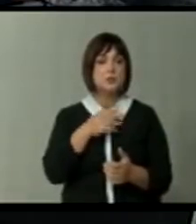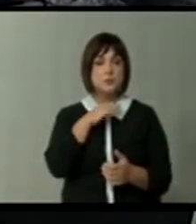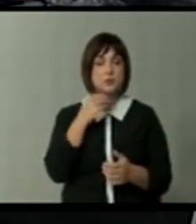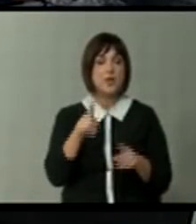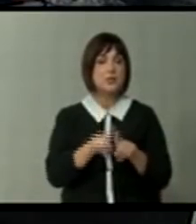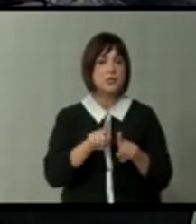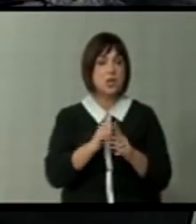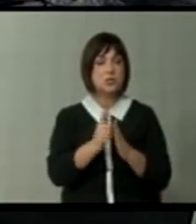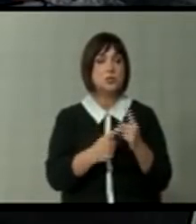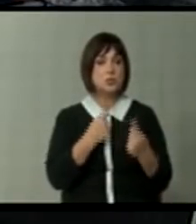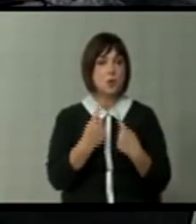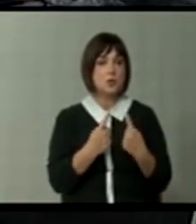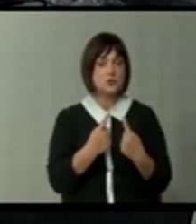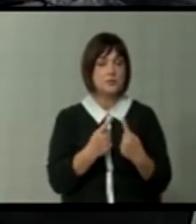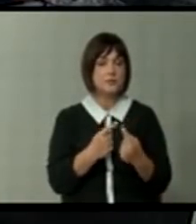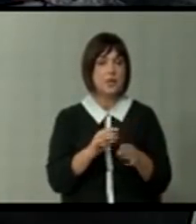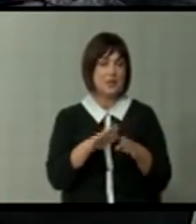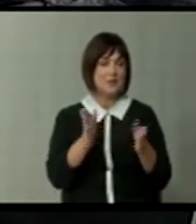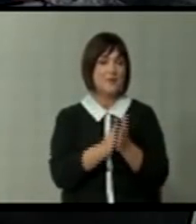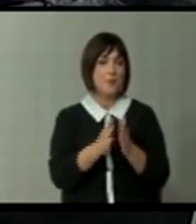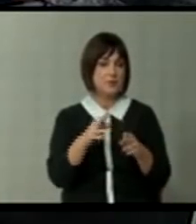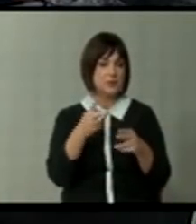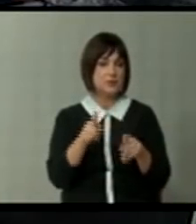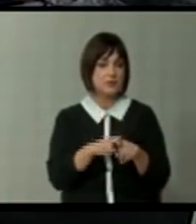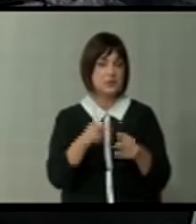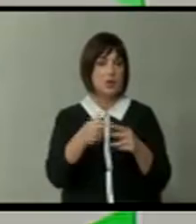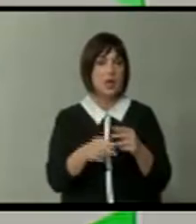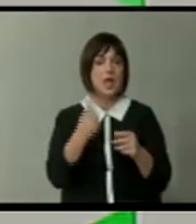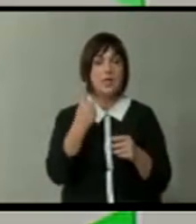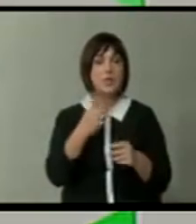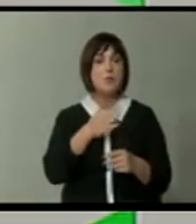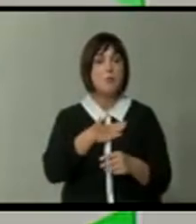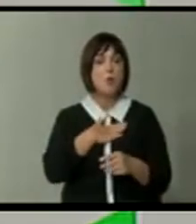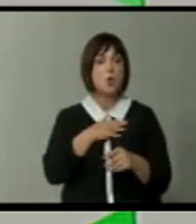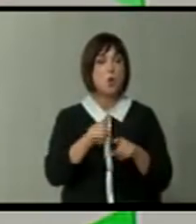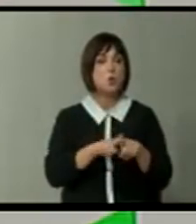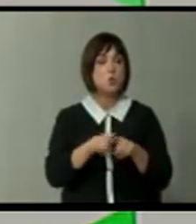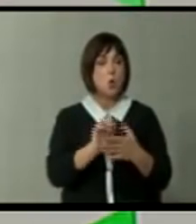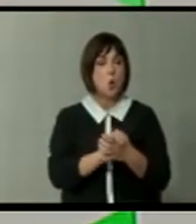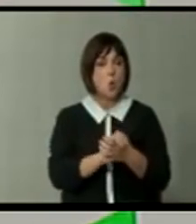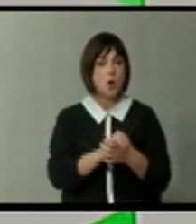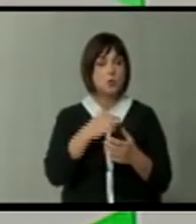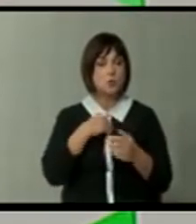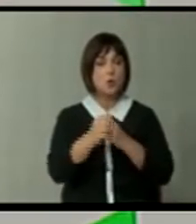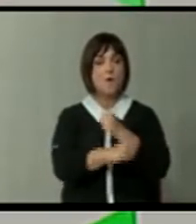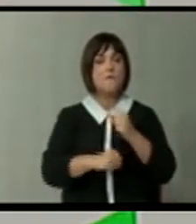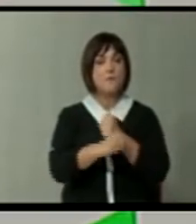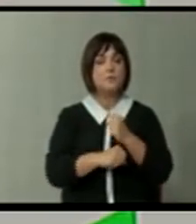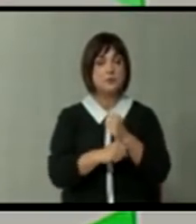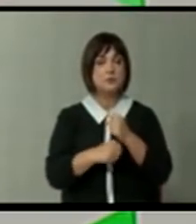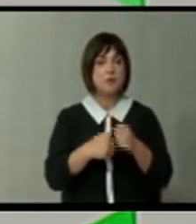една слична ситуација. Сафед, само да завршу. Извините, молим. Заше, еден мој другар со кого студиравме на